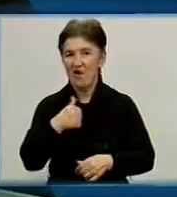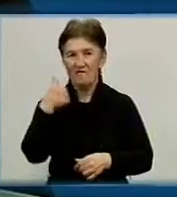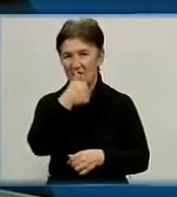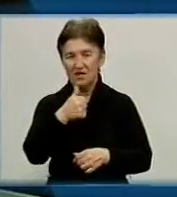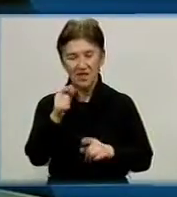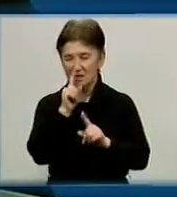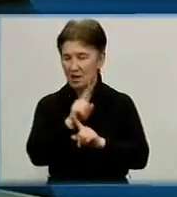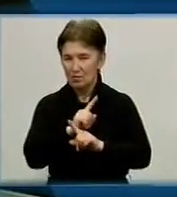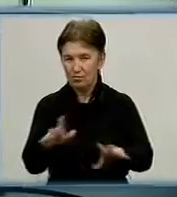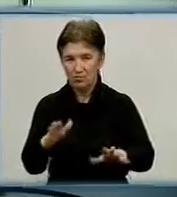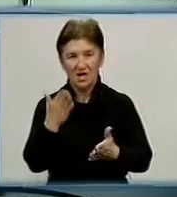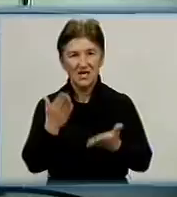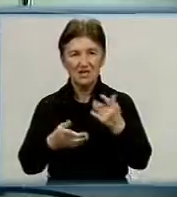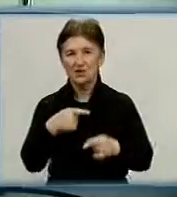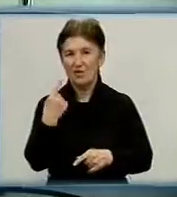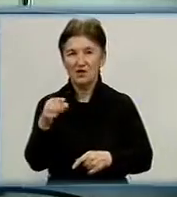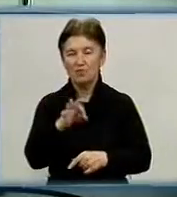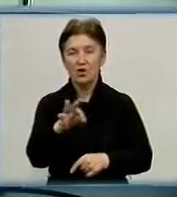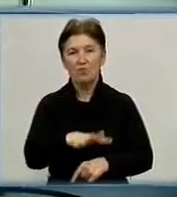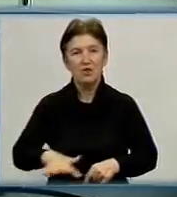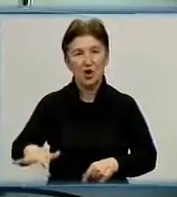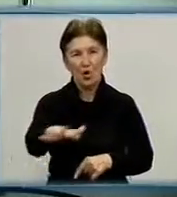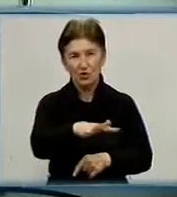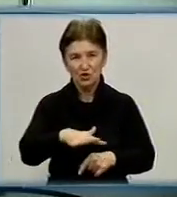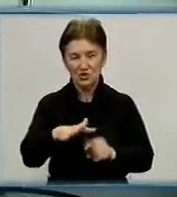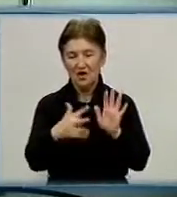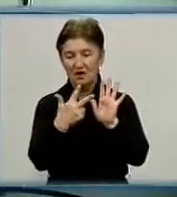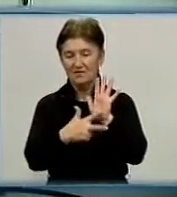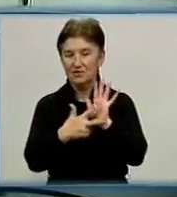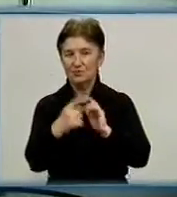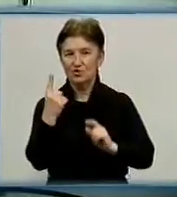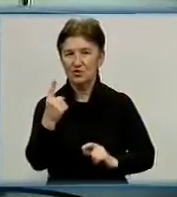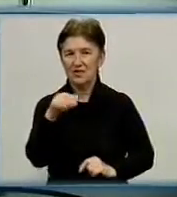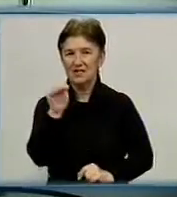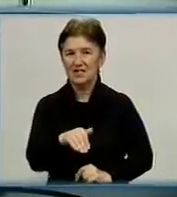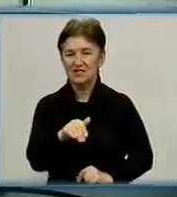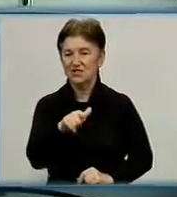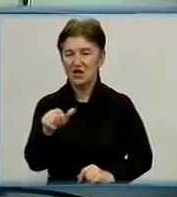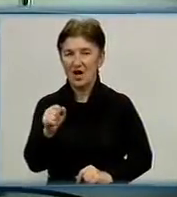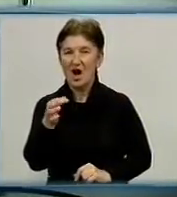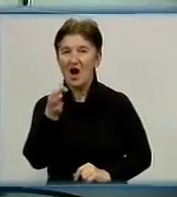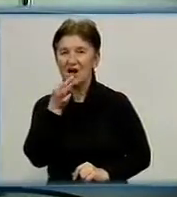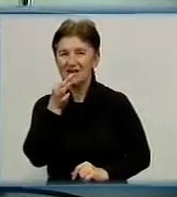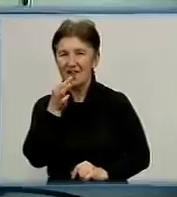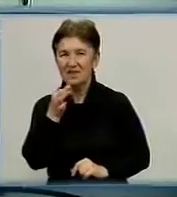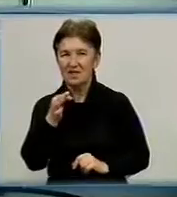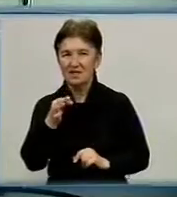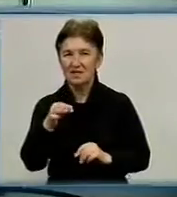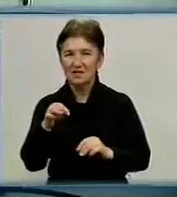буде. Якщо говорити про площі, то це 81 тисяча гектар буде ранніх зернових посіяно,